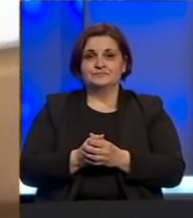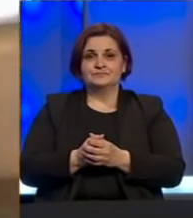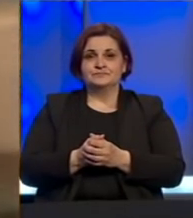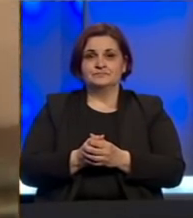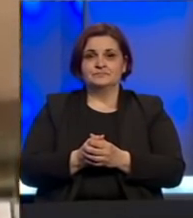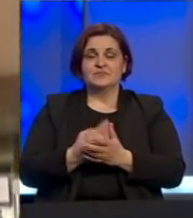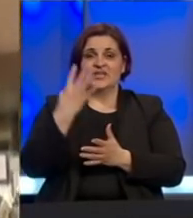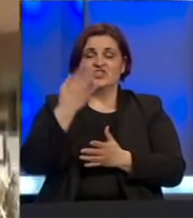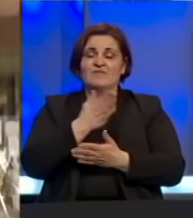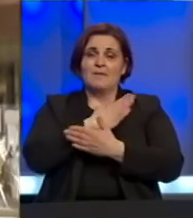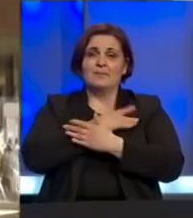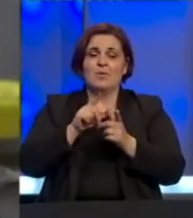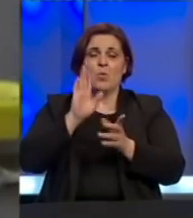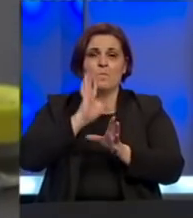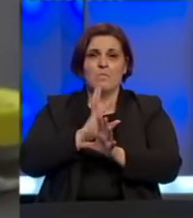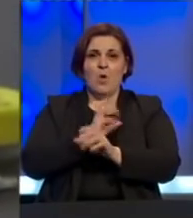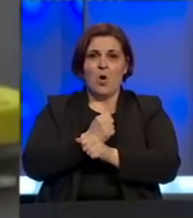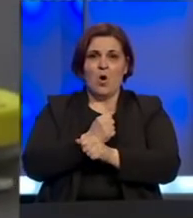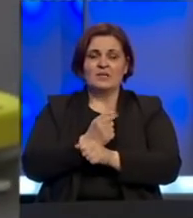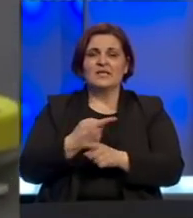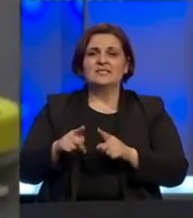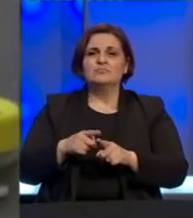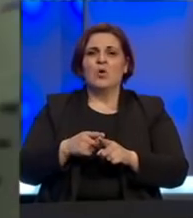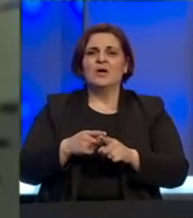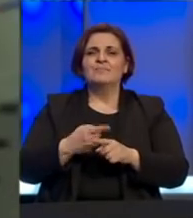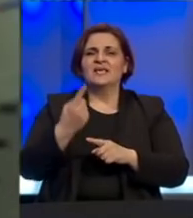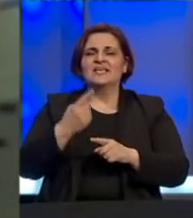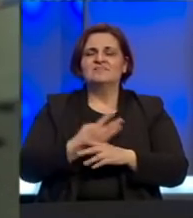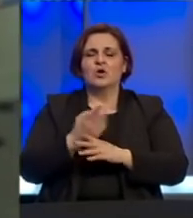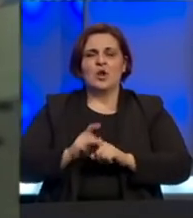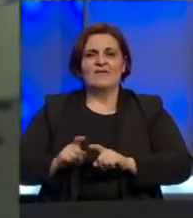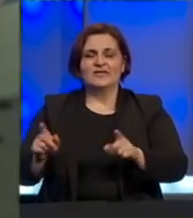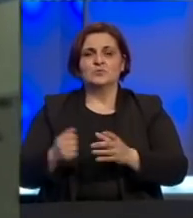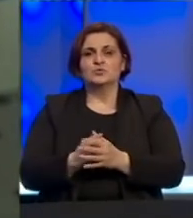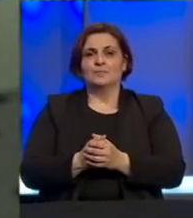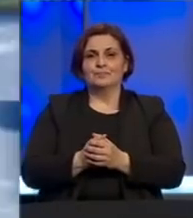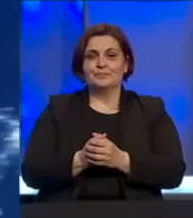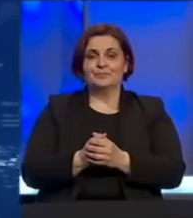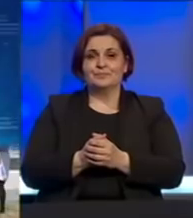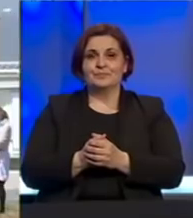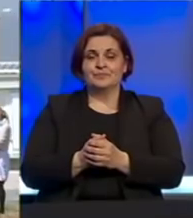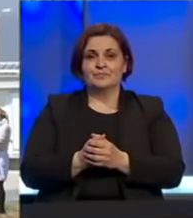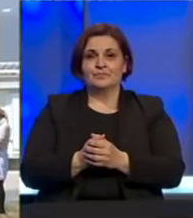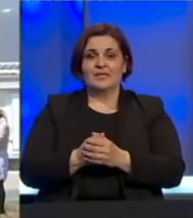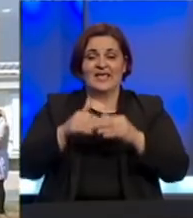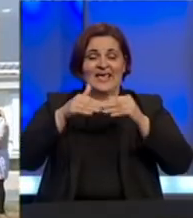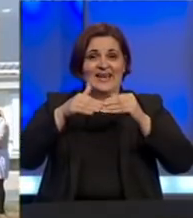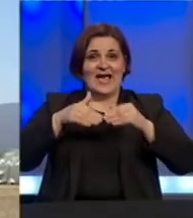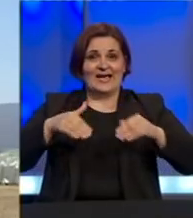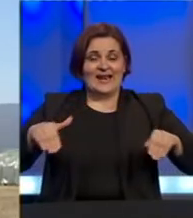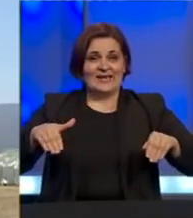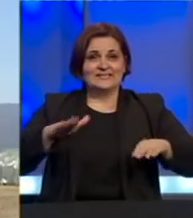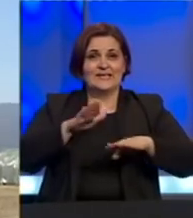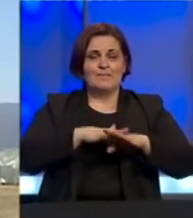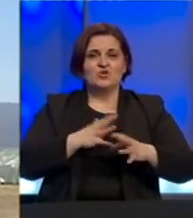Četvero preminulih u Bosni i Hercegovini usjed posljedica izazvanih koronavirusom Na graničnim prelazima